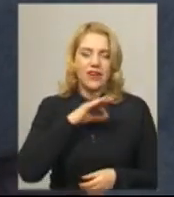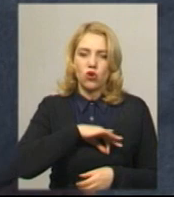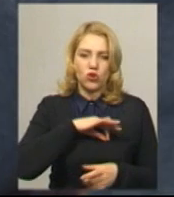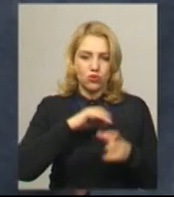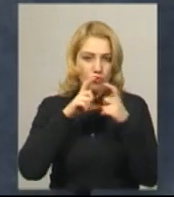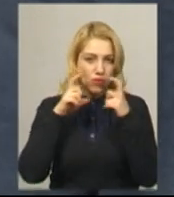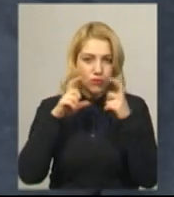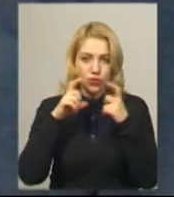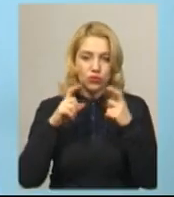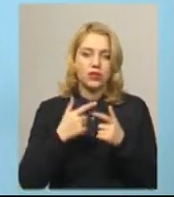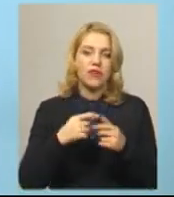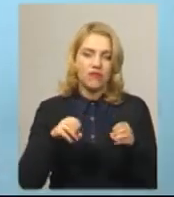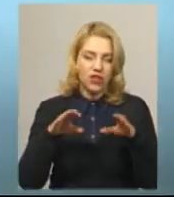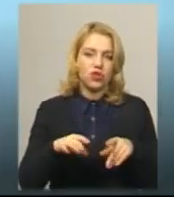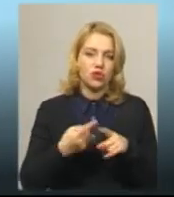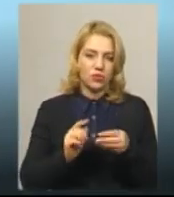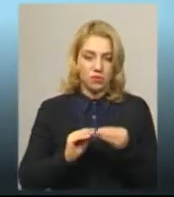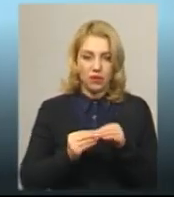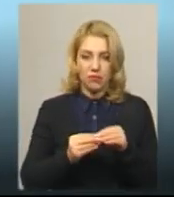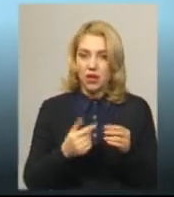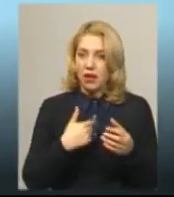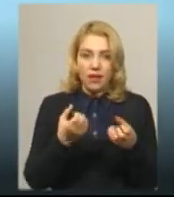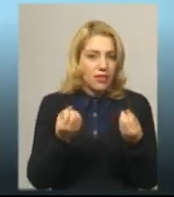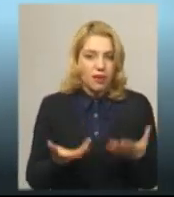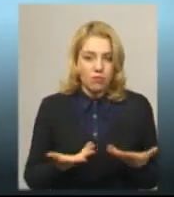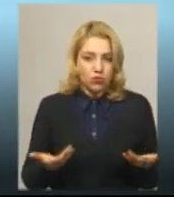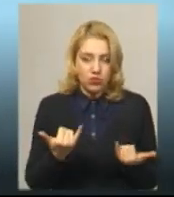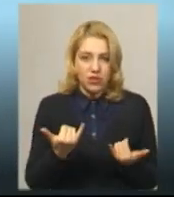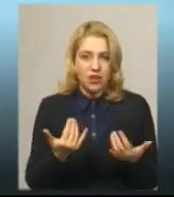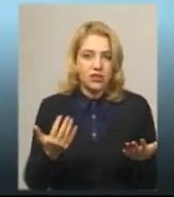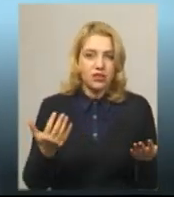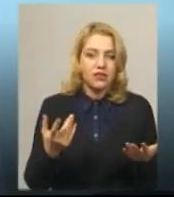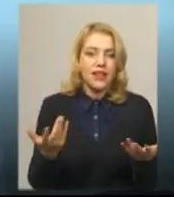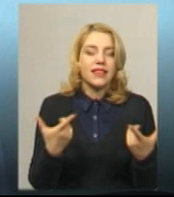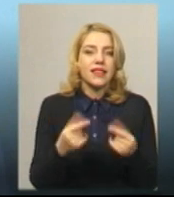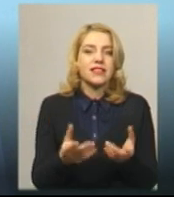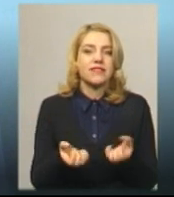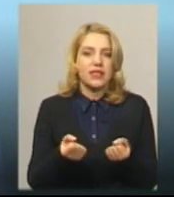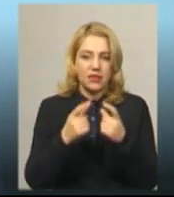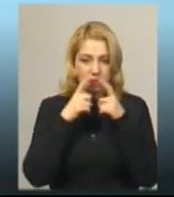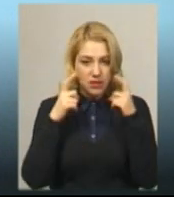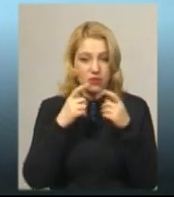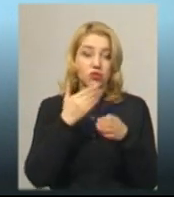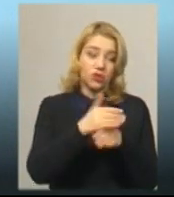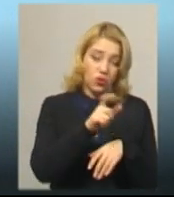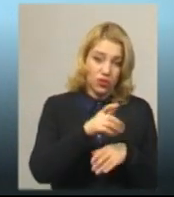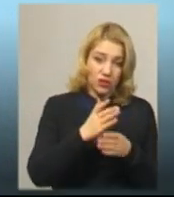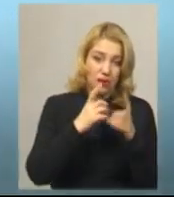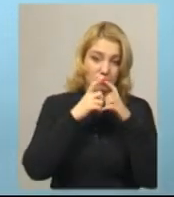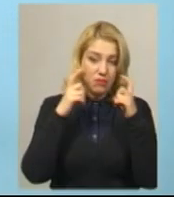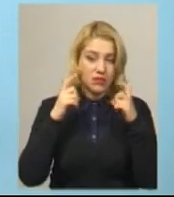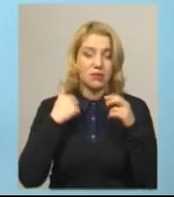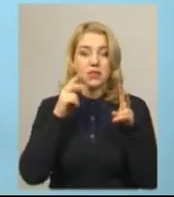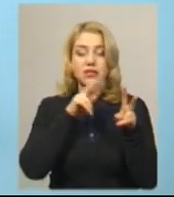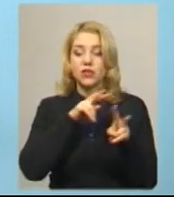Додає, вирішують цю проблему. Ніна Не просто зараз тих масок десь і взяти. Частина людей у нас вже є маски. Зліткуємо за тим,